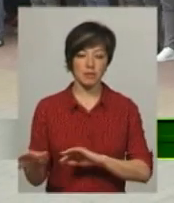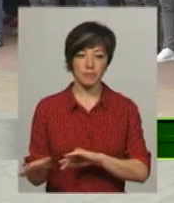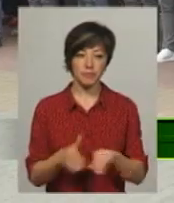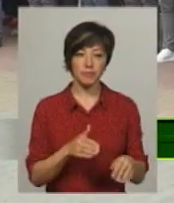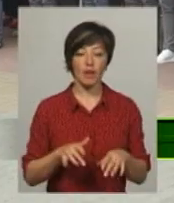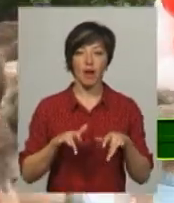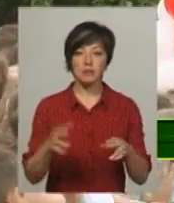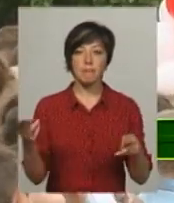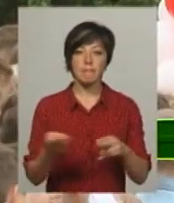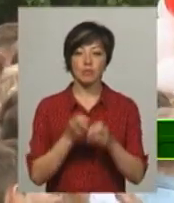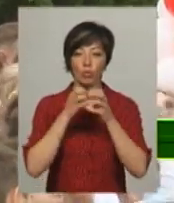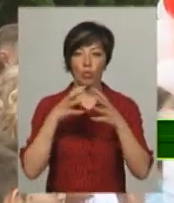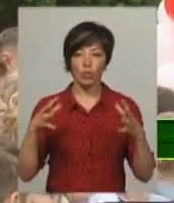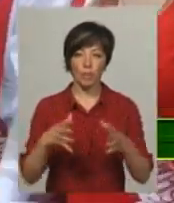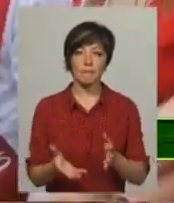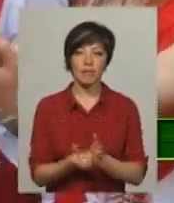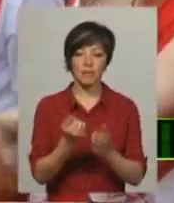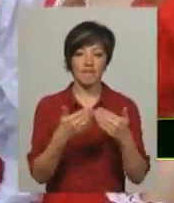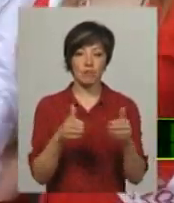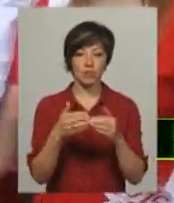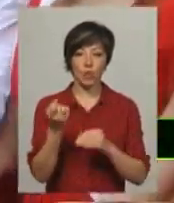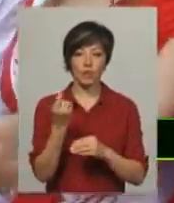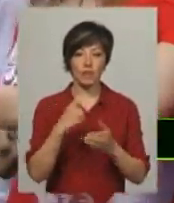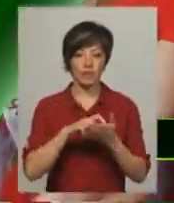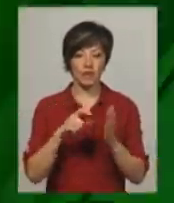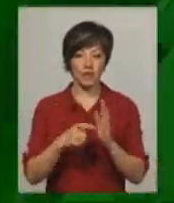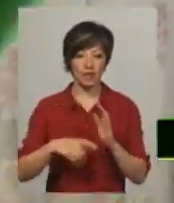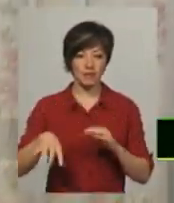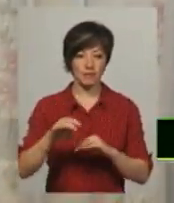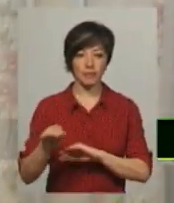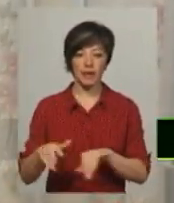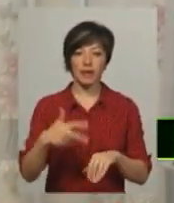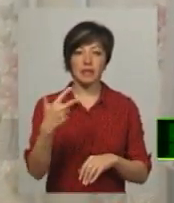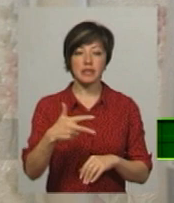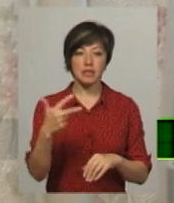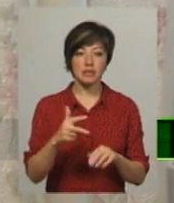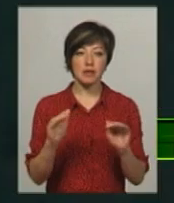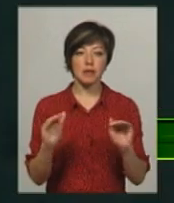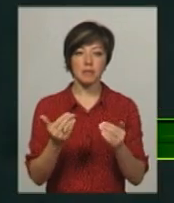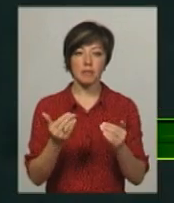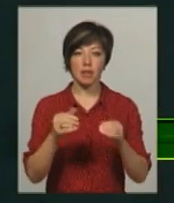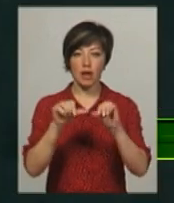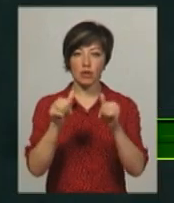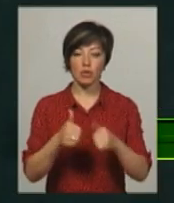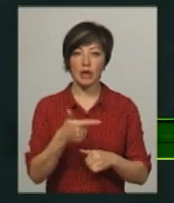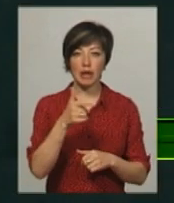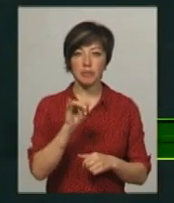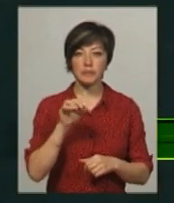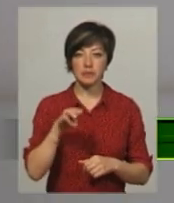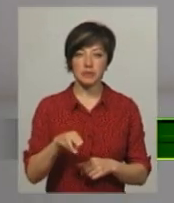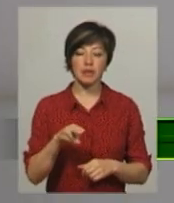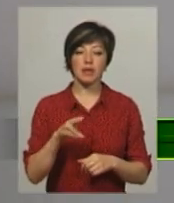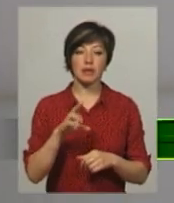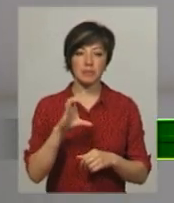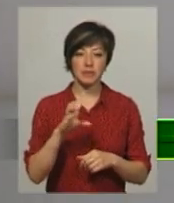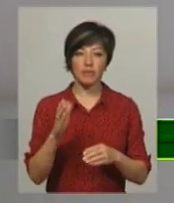Акцію без повітряних кулюк підтримали випускники 11-х класів. 30 мініатюр з гіпсу та 10 з графіту виготовив